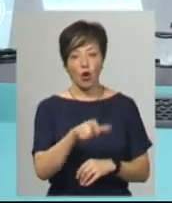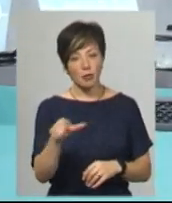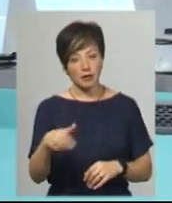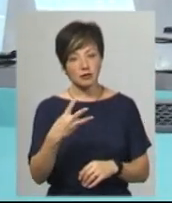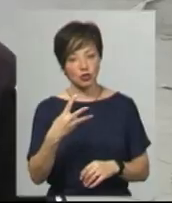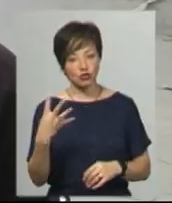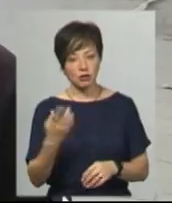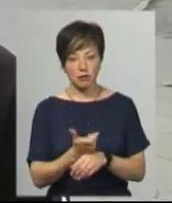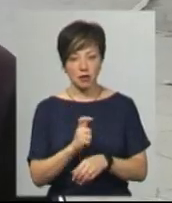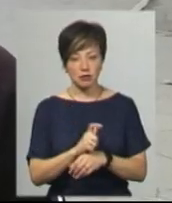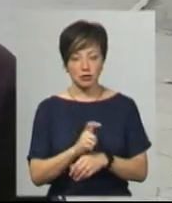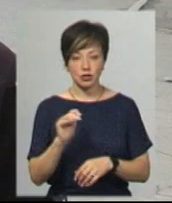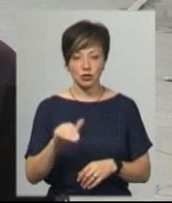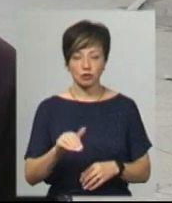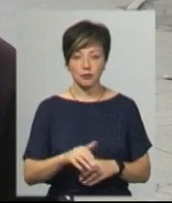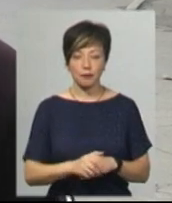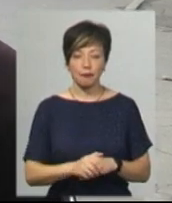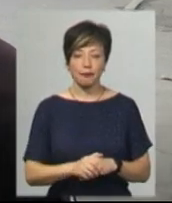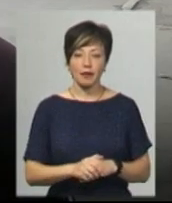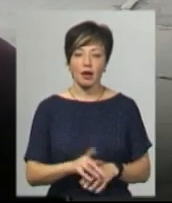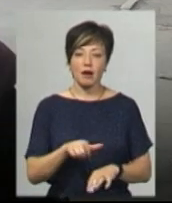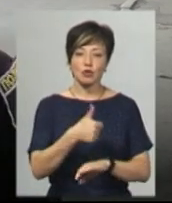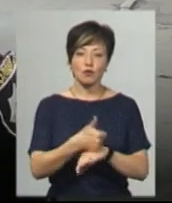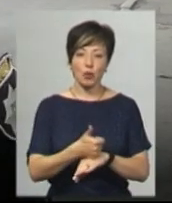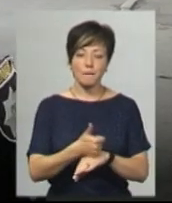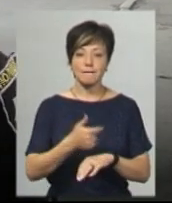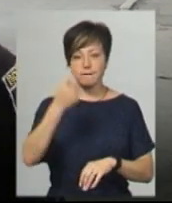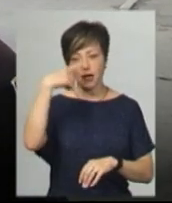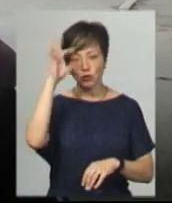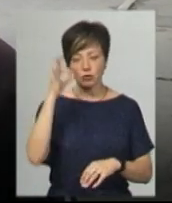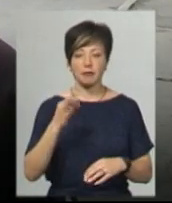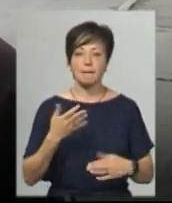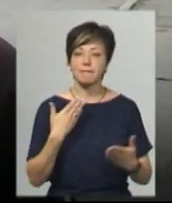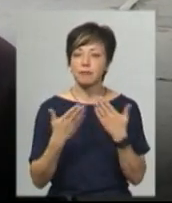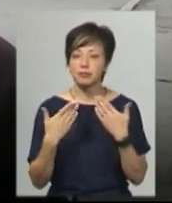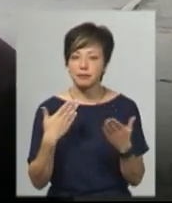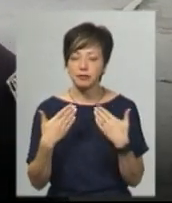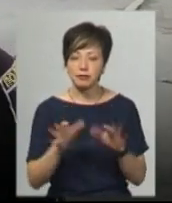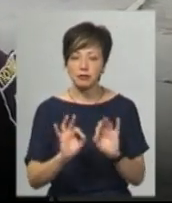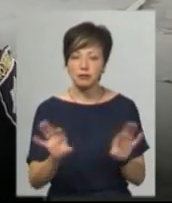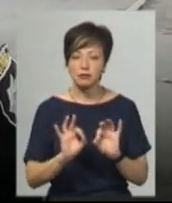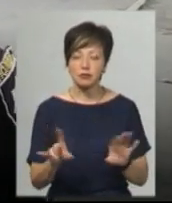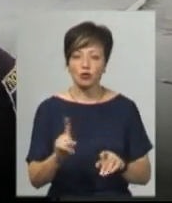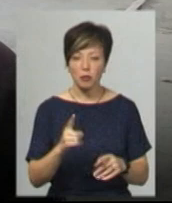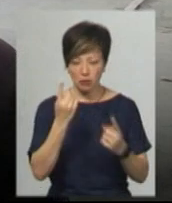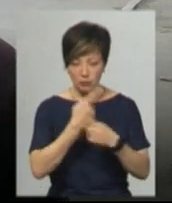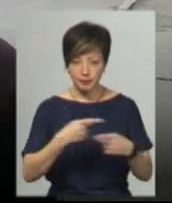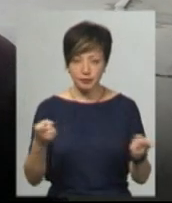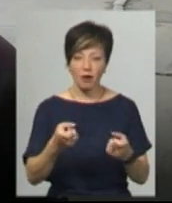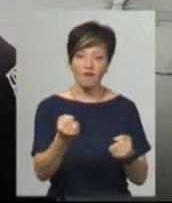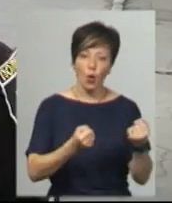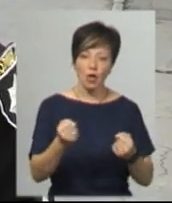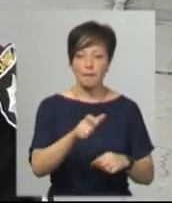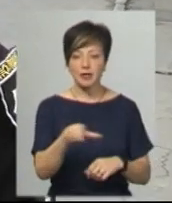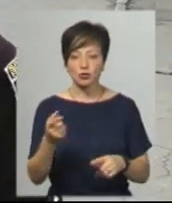34 тисячі. В основному це патрульні проводять профілактичні бесіди для того, щоб в першу чергу донести як водіям, так і